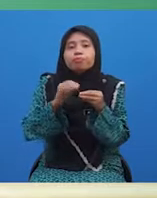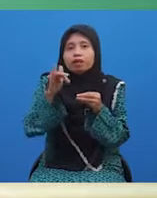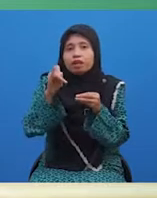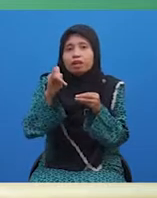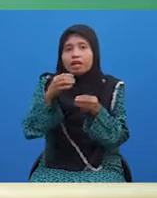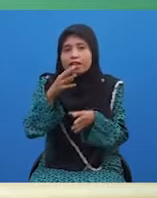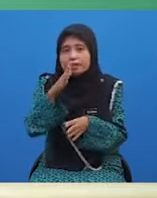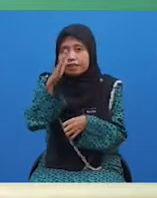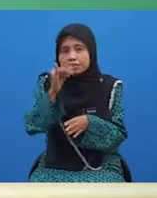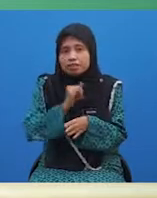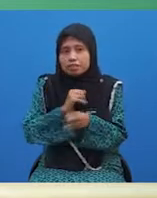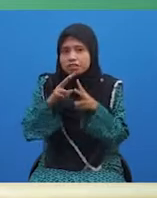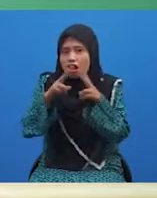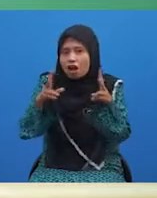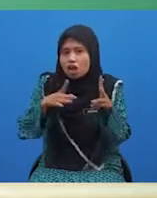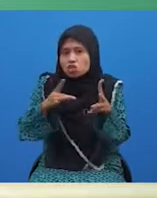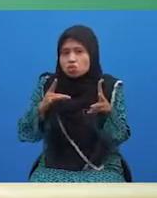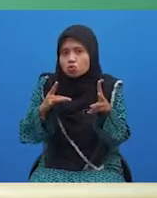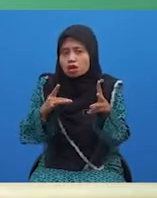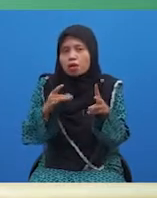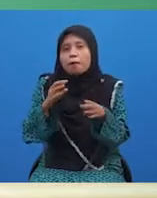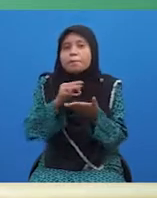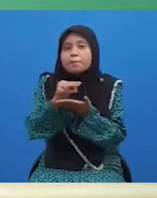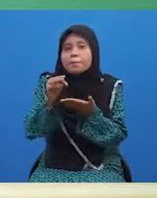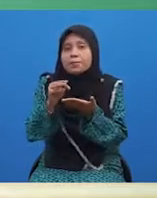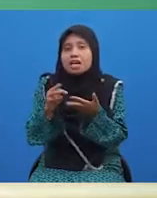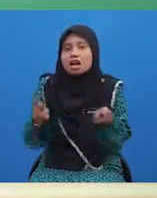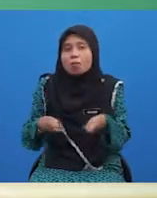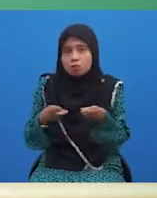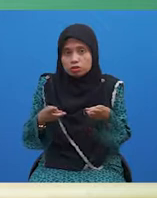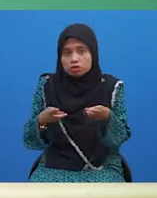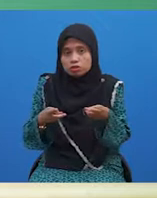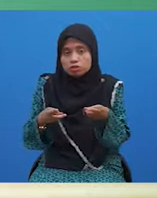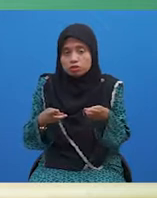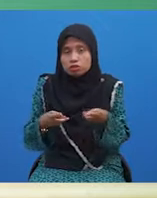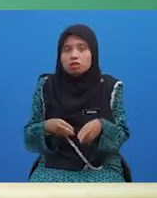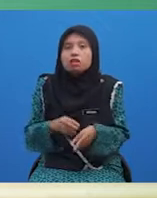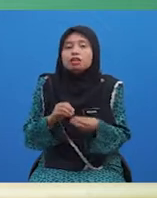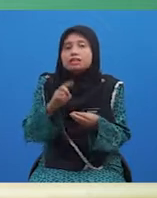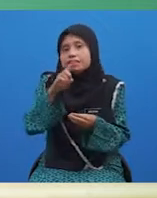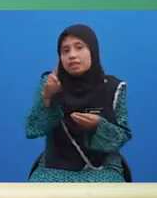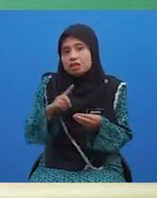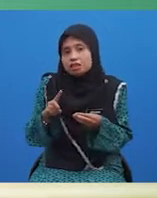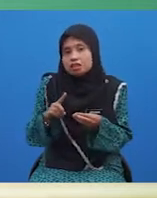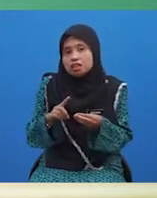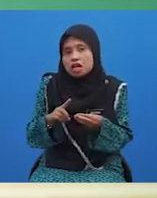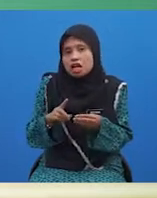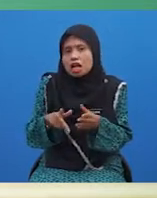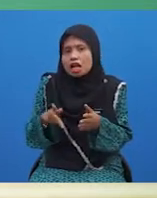Nenek saya sangat suka akan mie rebus. Satu markah. Dan ayat untuk Z